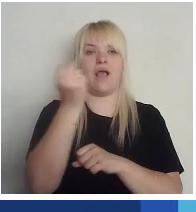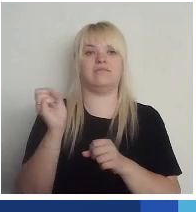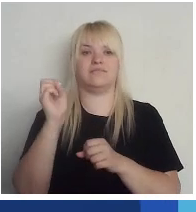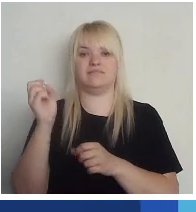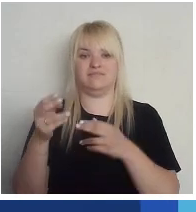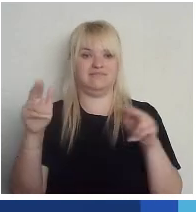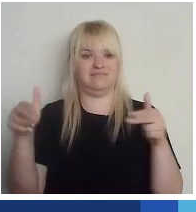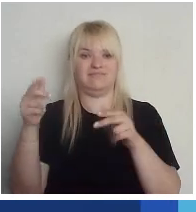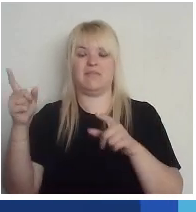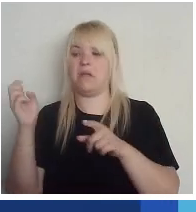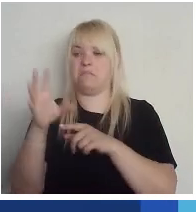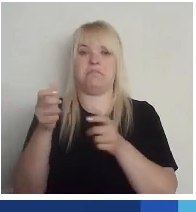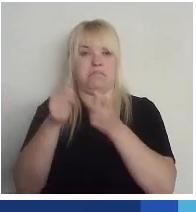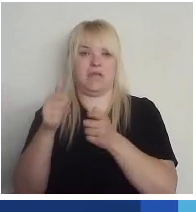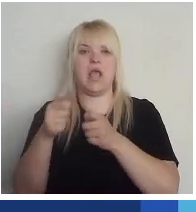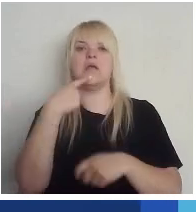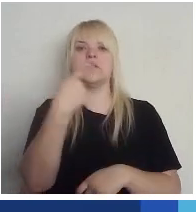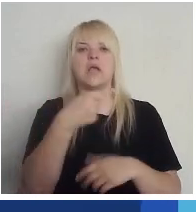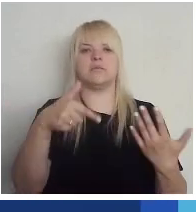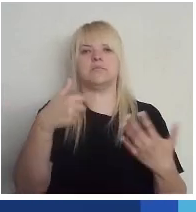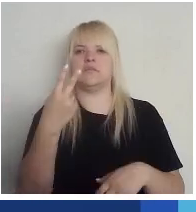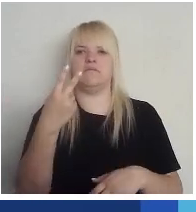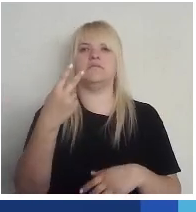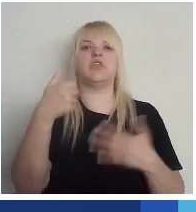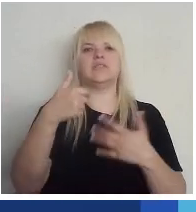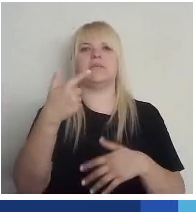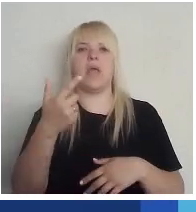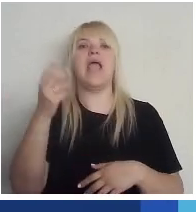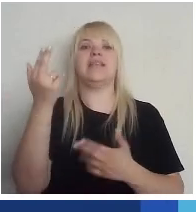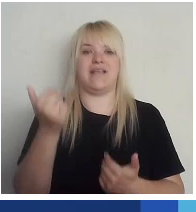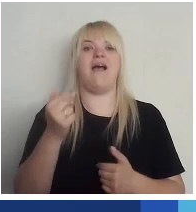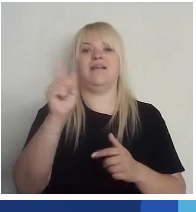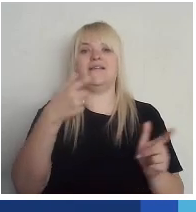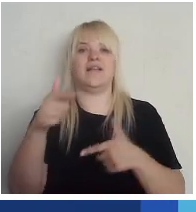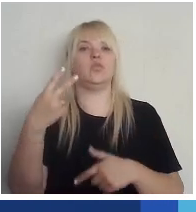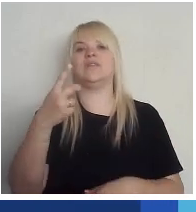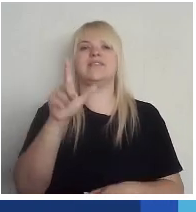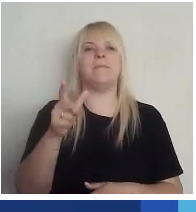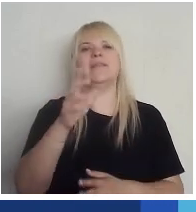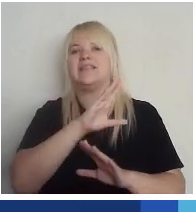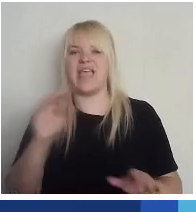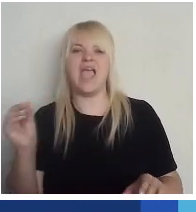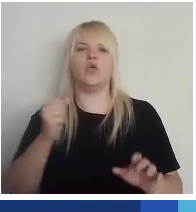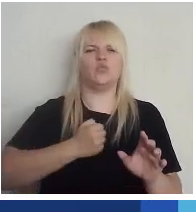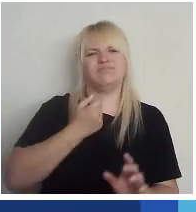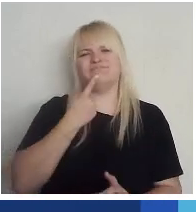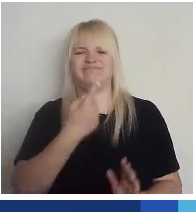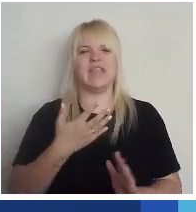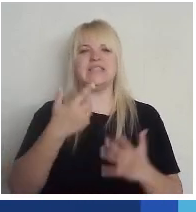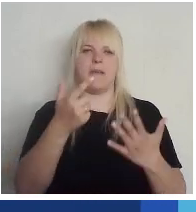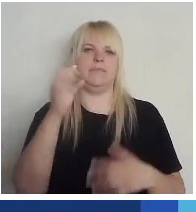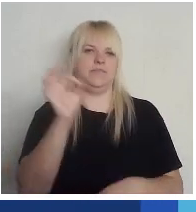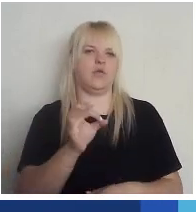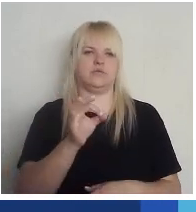67%, ka jā, mēs esam. Nē, 27 un grūti spriesti ir 7. Tā kā